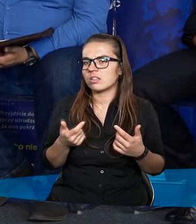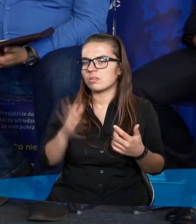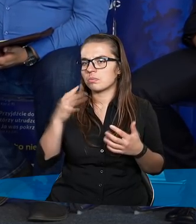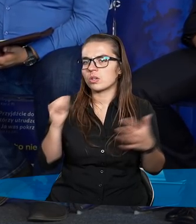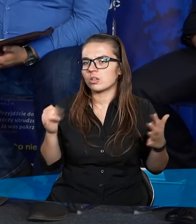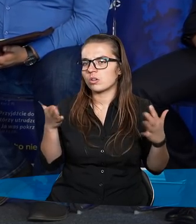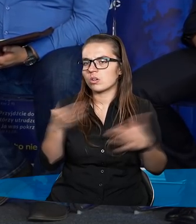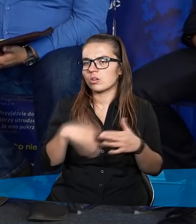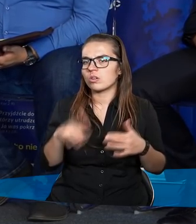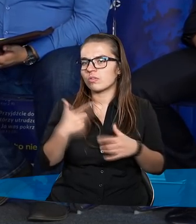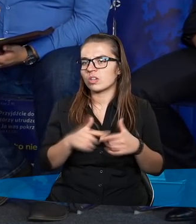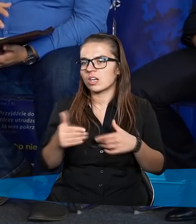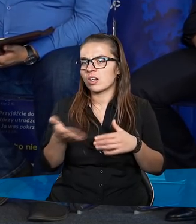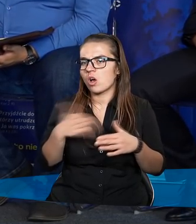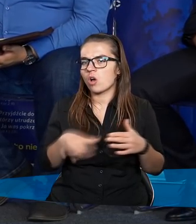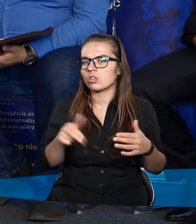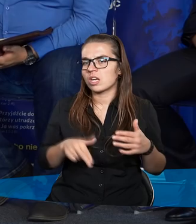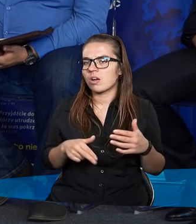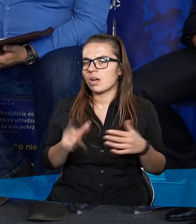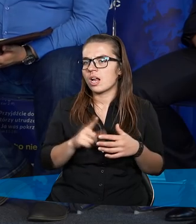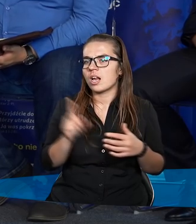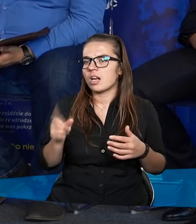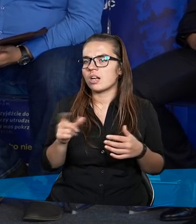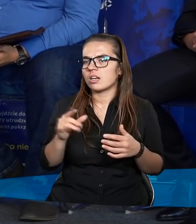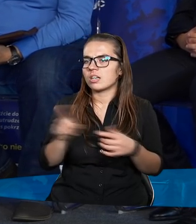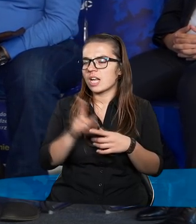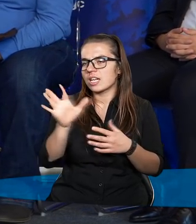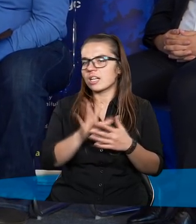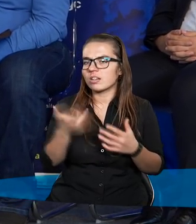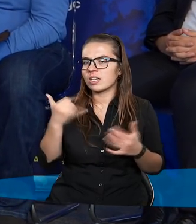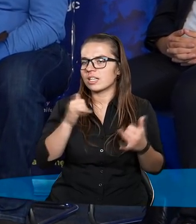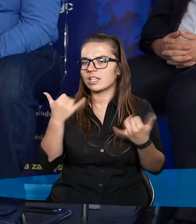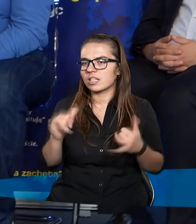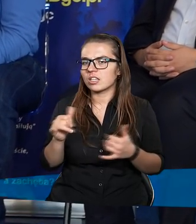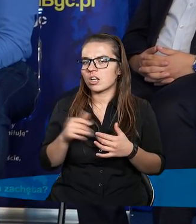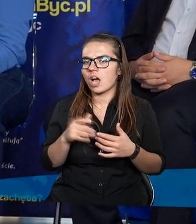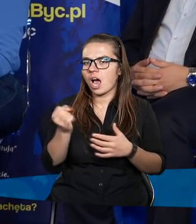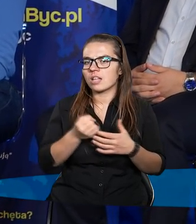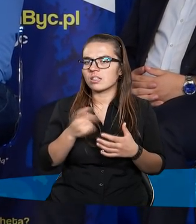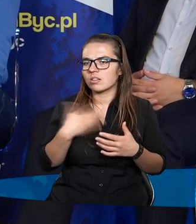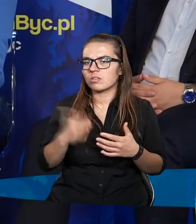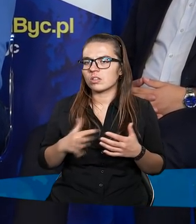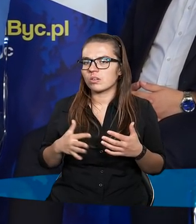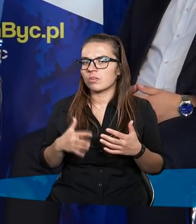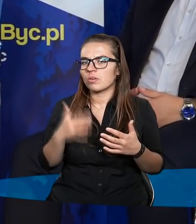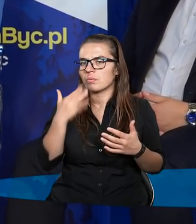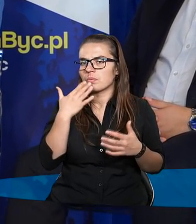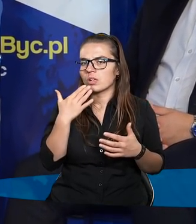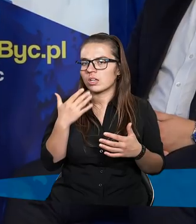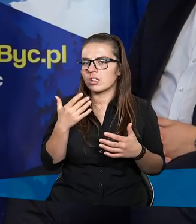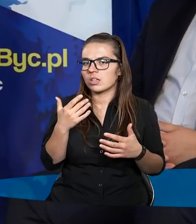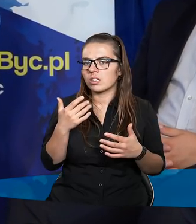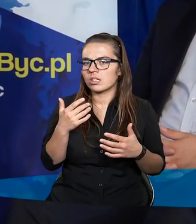szósty wiersz dwudziestego rozdziału. Ja wiem, ale to jest ten sam tekst, tylko że z innego rozdziału. Zachowujący łaskę dla